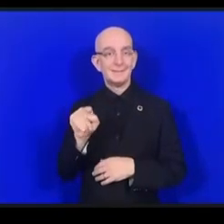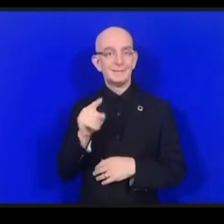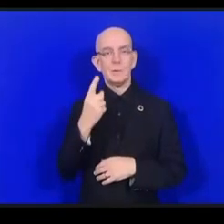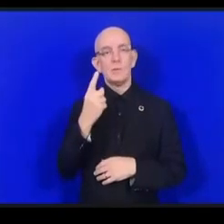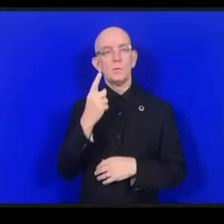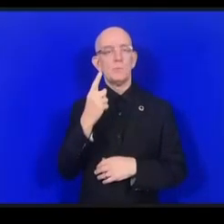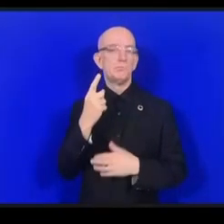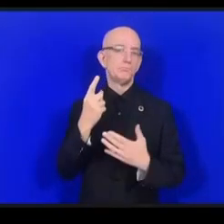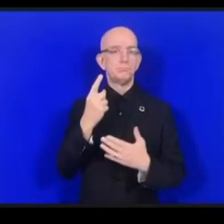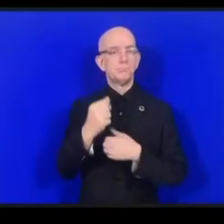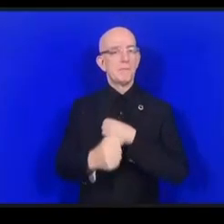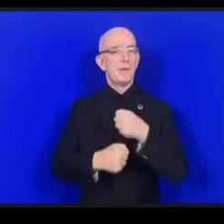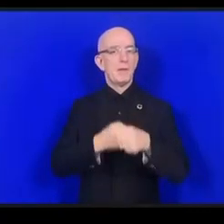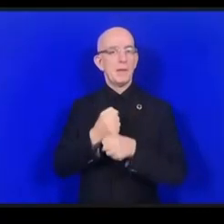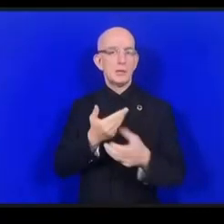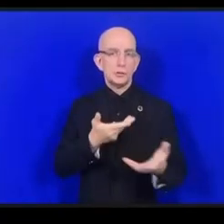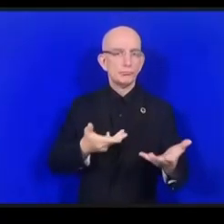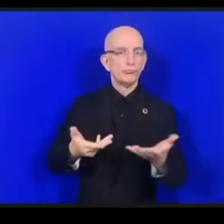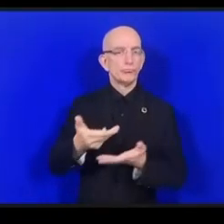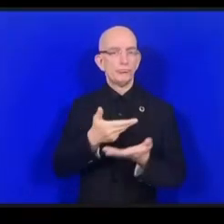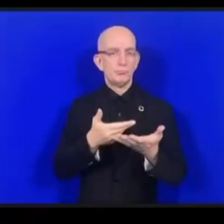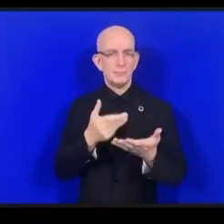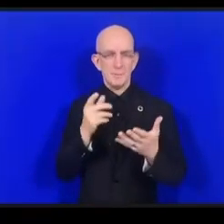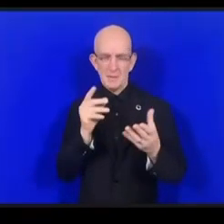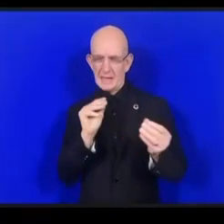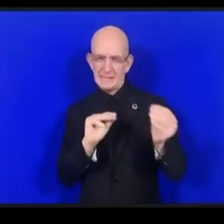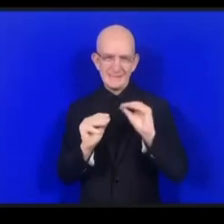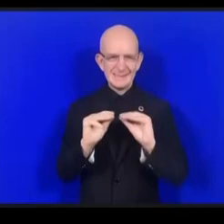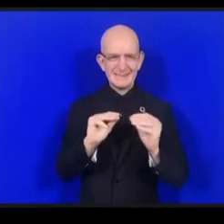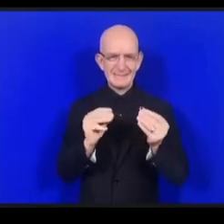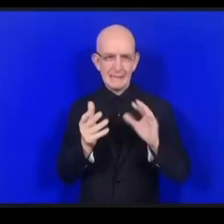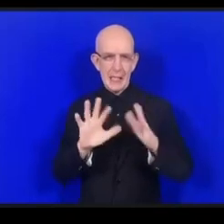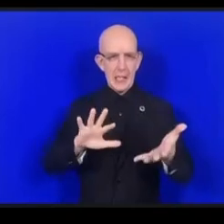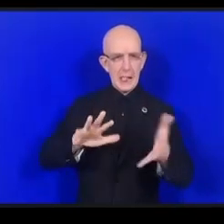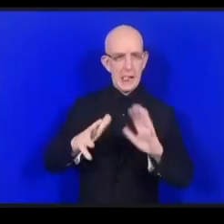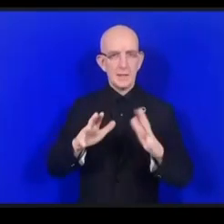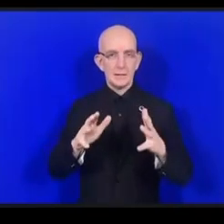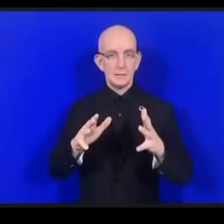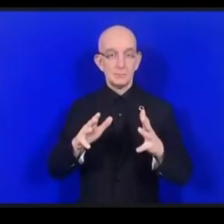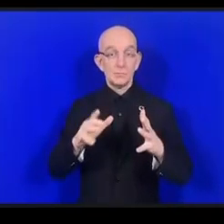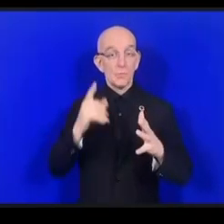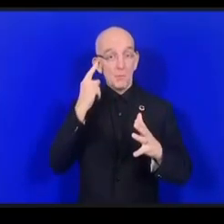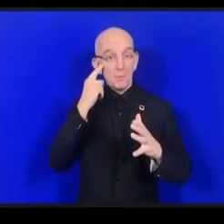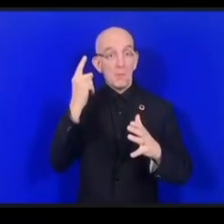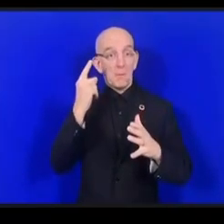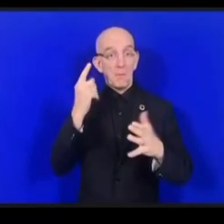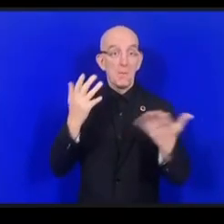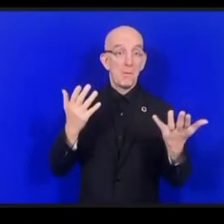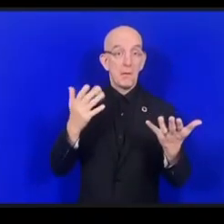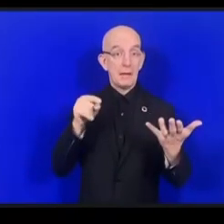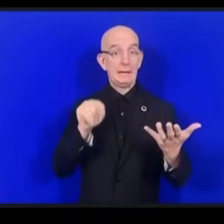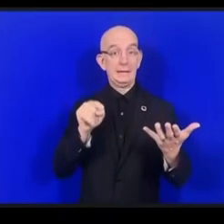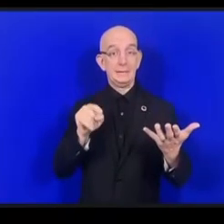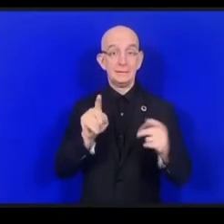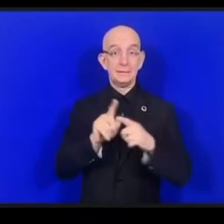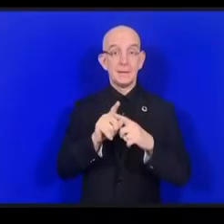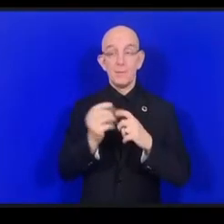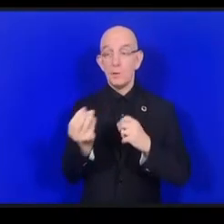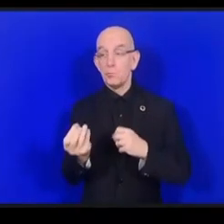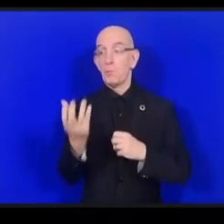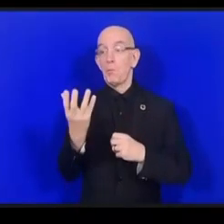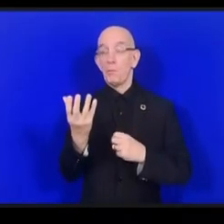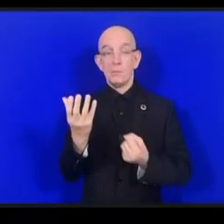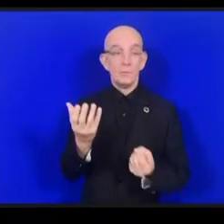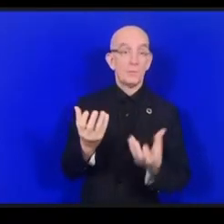يفضلون أن يكون عامل الأيجف عملا